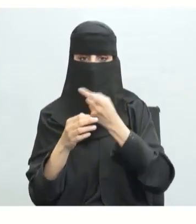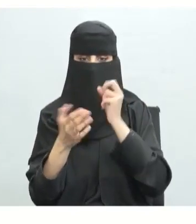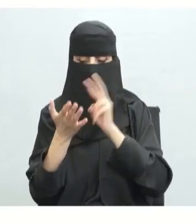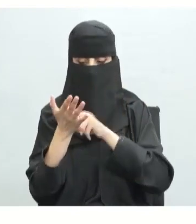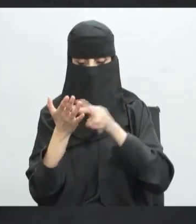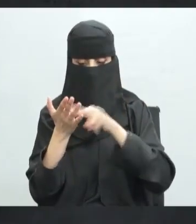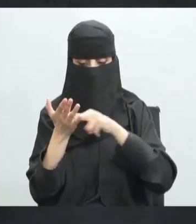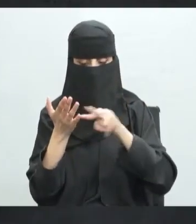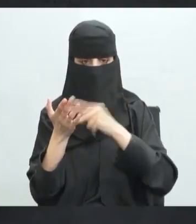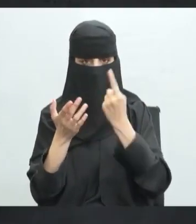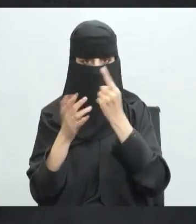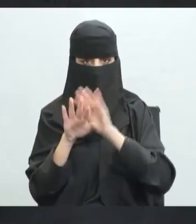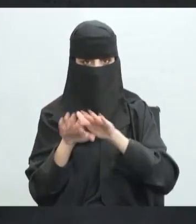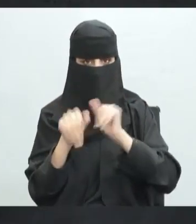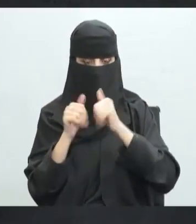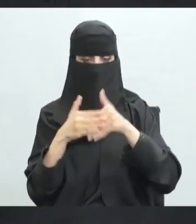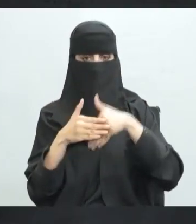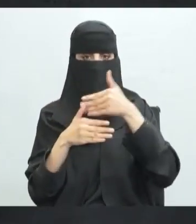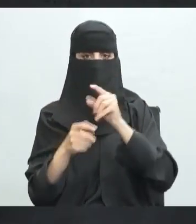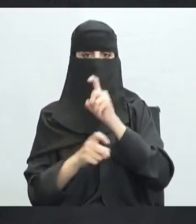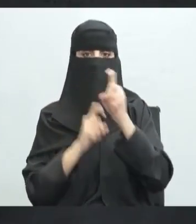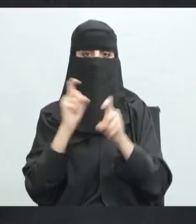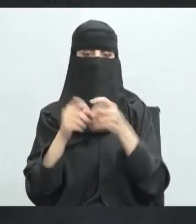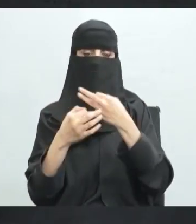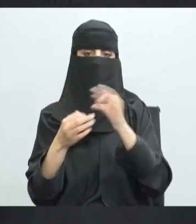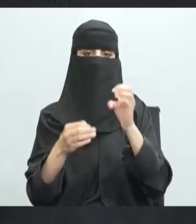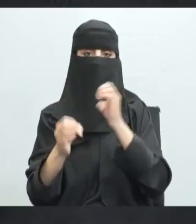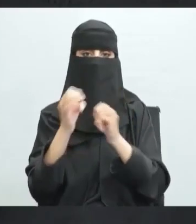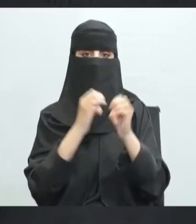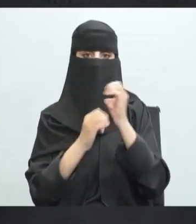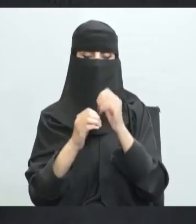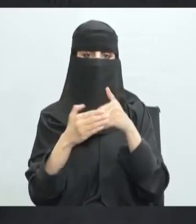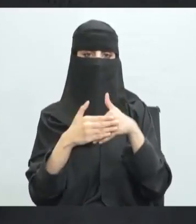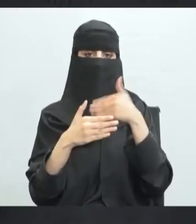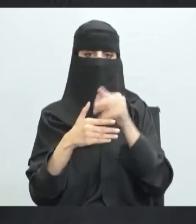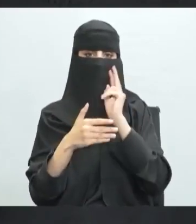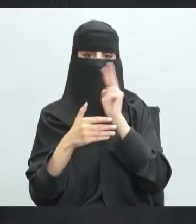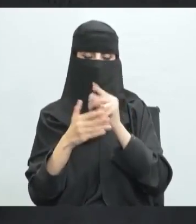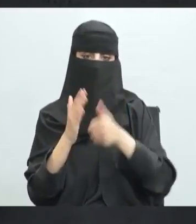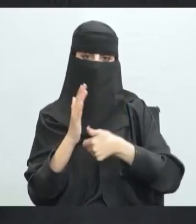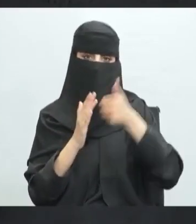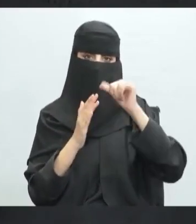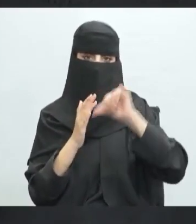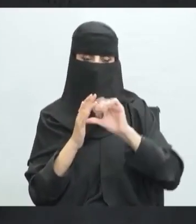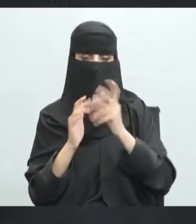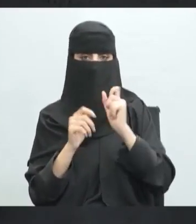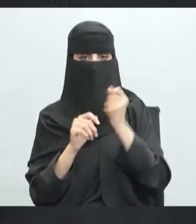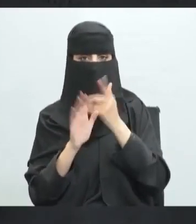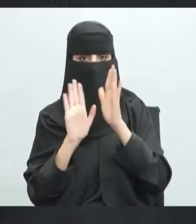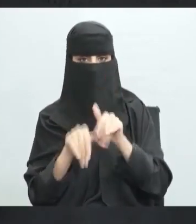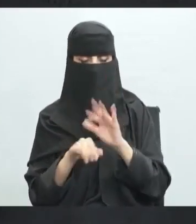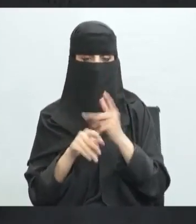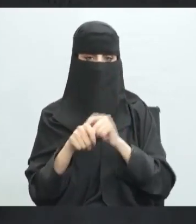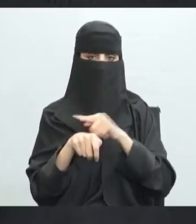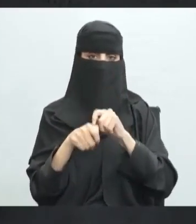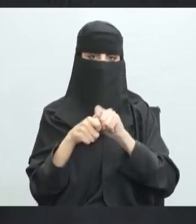بمعنى أنك ستقرأ مرة واحدة ثم بعد ذلك سنجيب عن الأسئلة بعد الإجابة على الأسئلة هنا يبين مدى قدرتك على هو